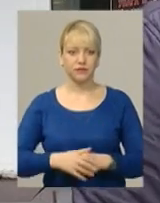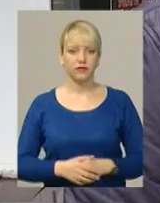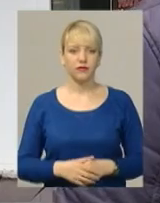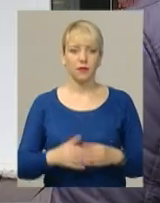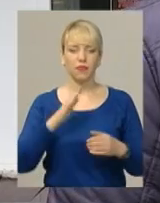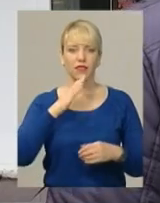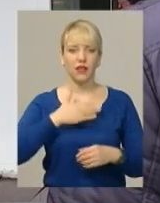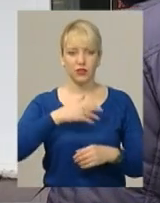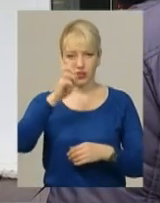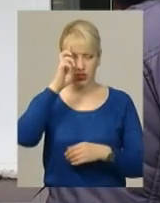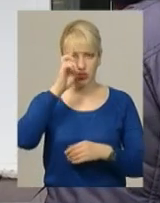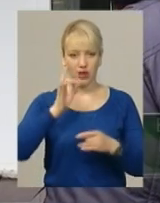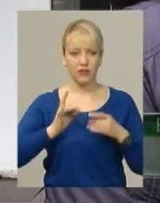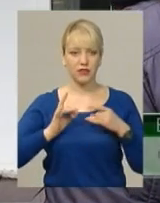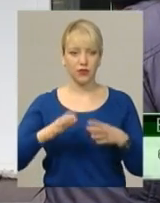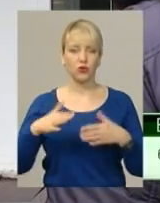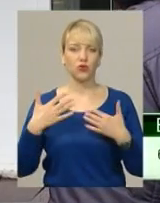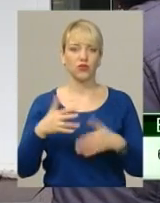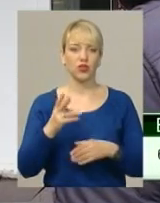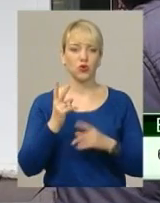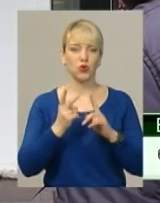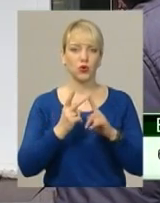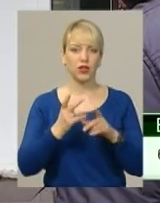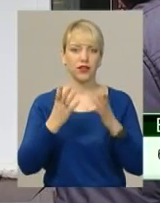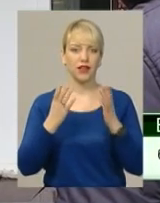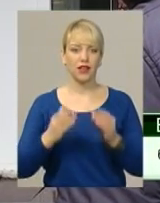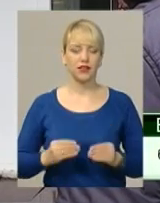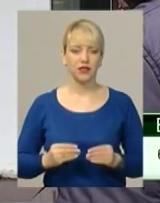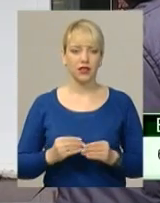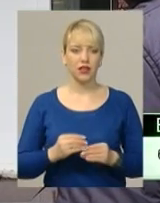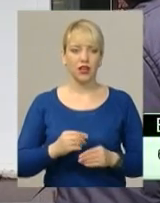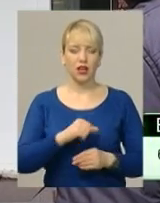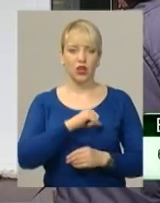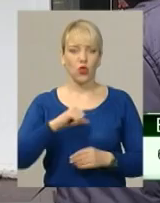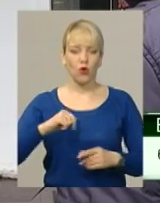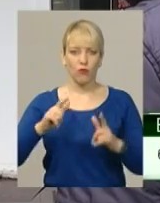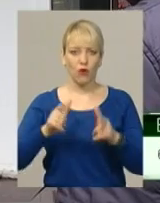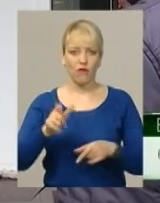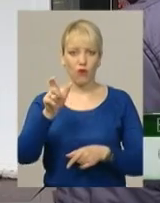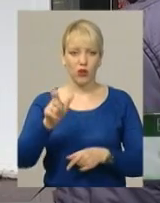Наша держава святкує в другий вже День добровольця України,